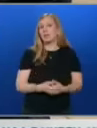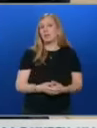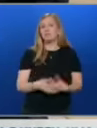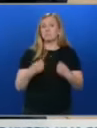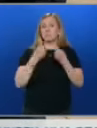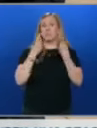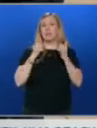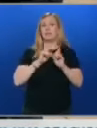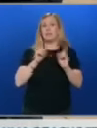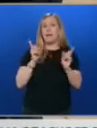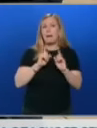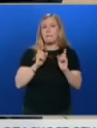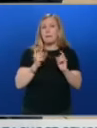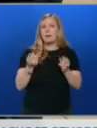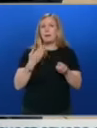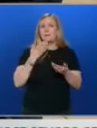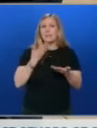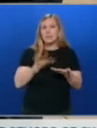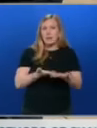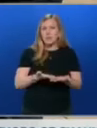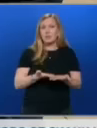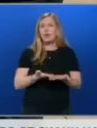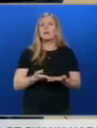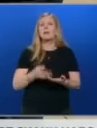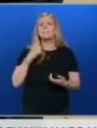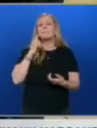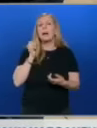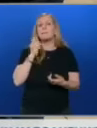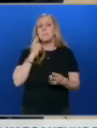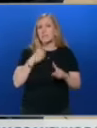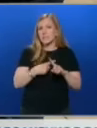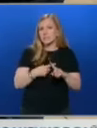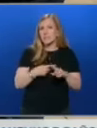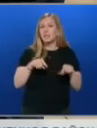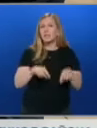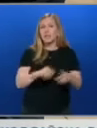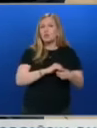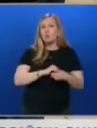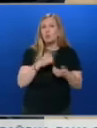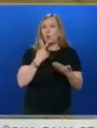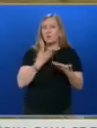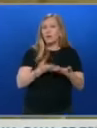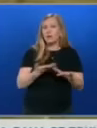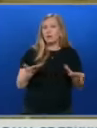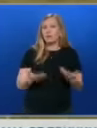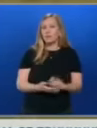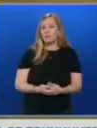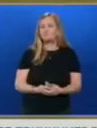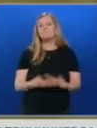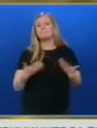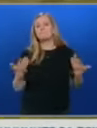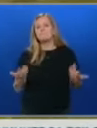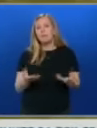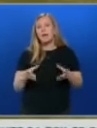че няма представители на БАБ Това е все пак организацията в нашата държава, която отговаря за това нещо И така